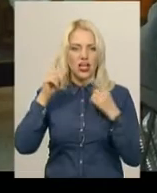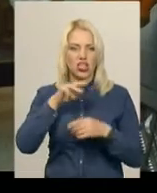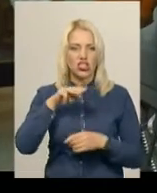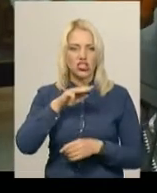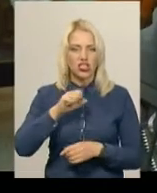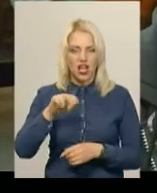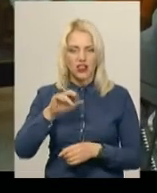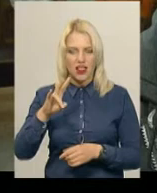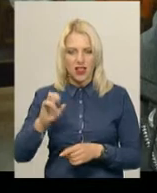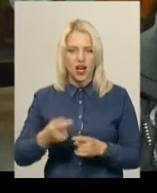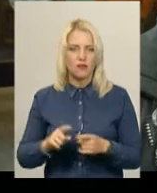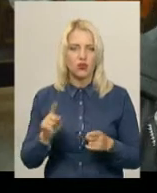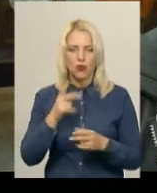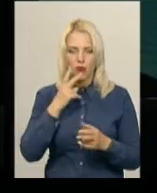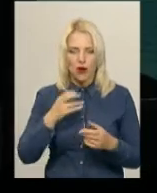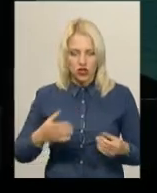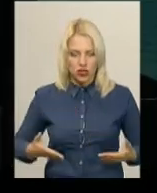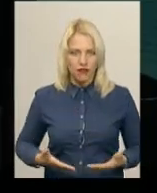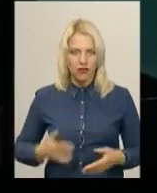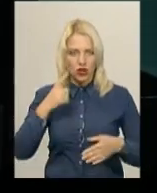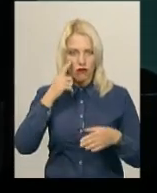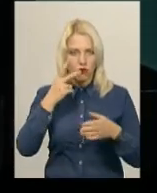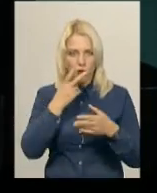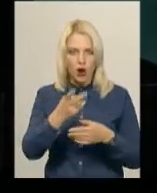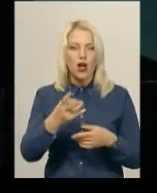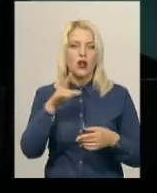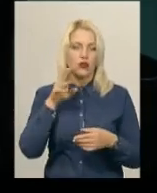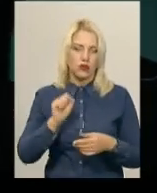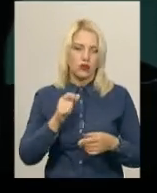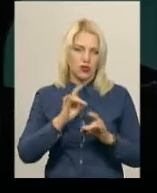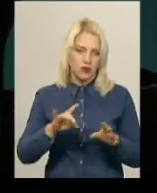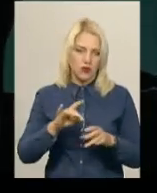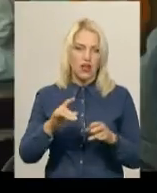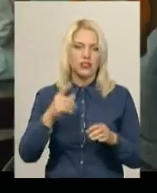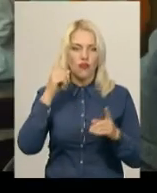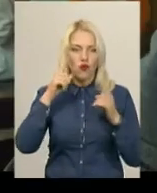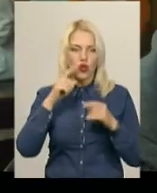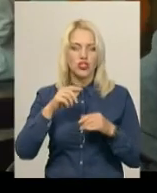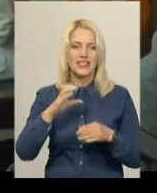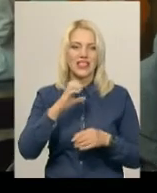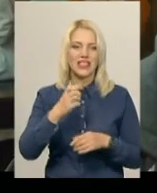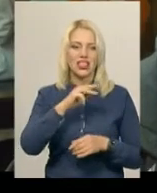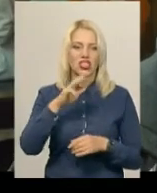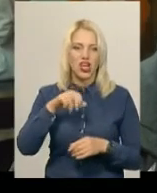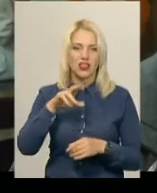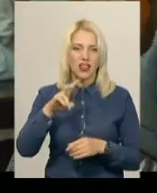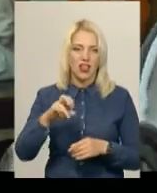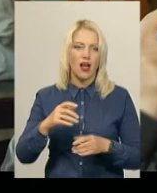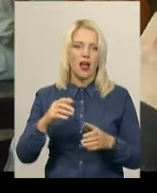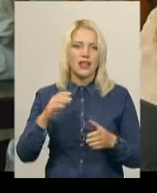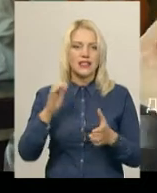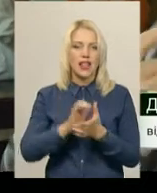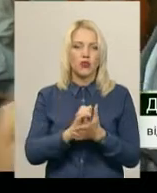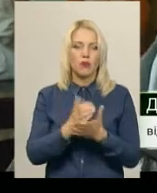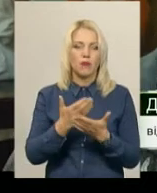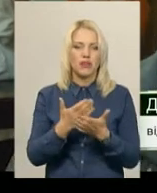проєкт вживу, Денис Карабань приїхав сюди із Сум. Розповідає, що із творчістю Сергія Жадана знайомий вже близько 16 років. Так